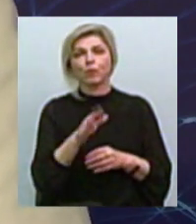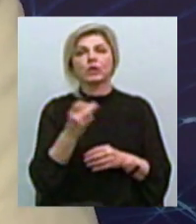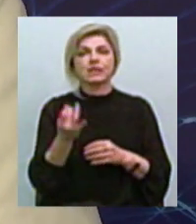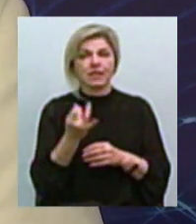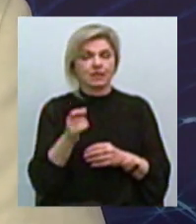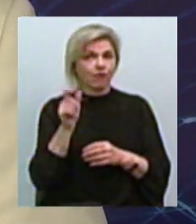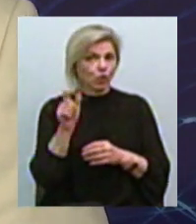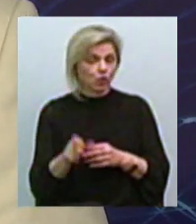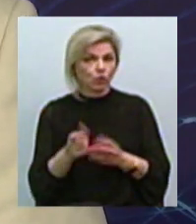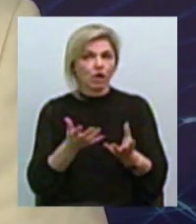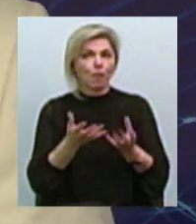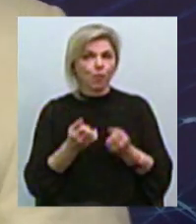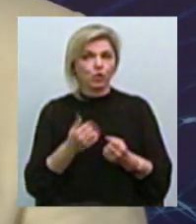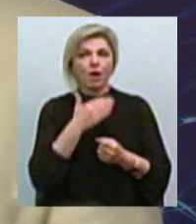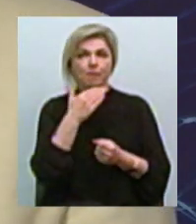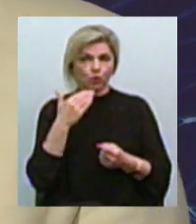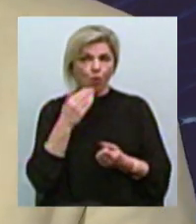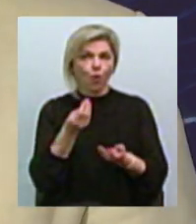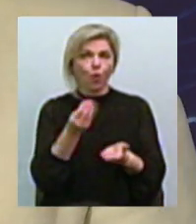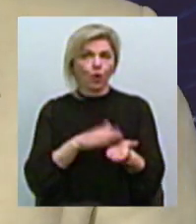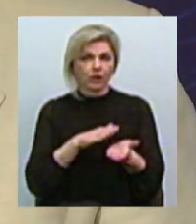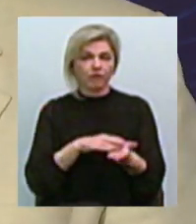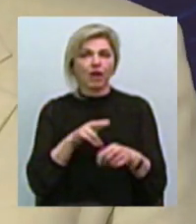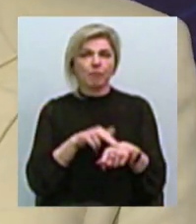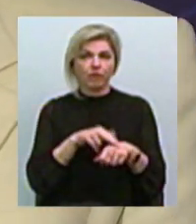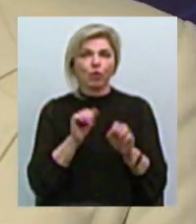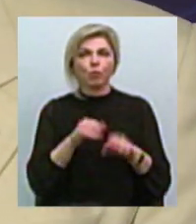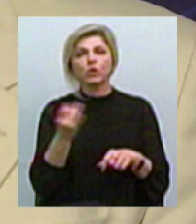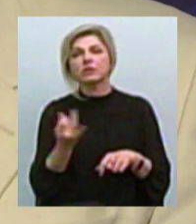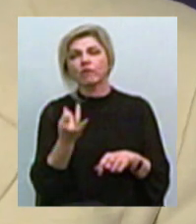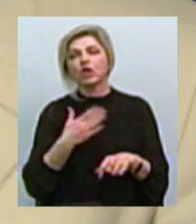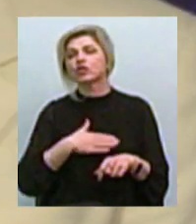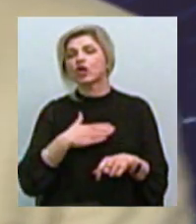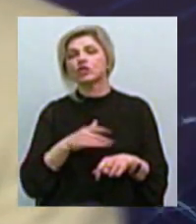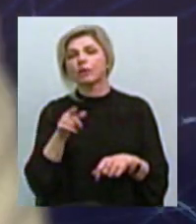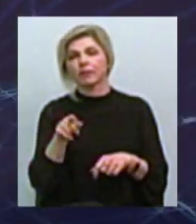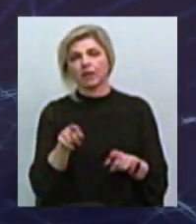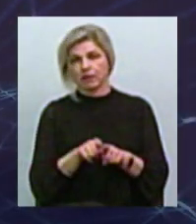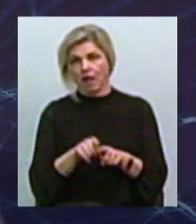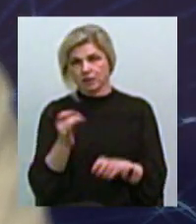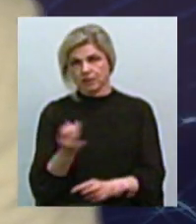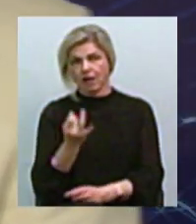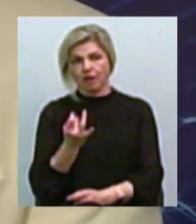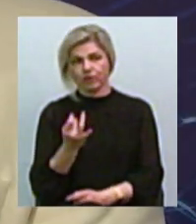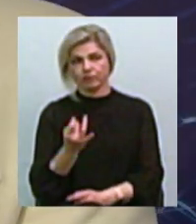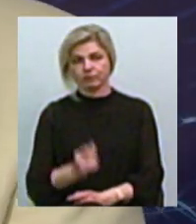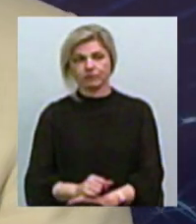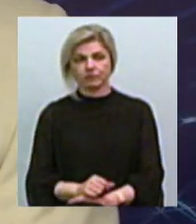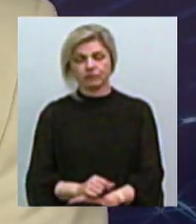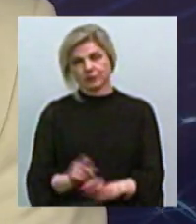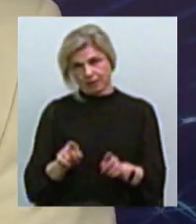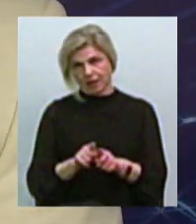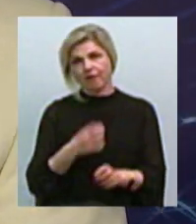отримати дуже велику кількості готівки То правоохоронні органи можуть зацікавитися, а чому їм так цікаво? Тобто це такий-то елемент дуже